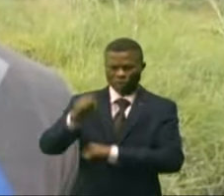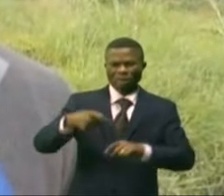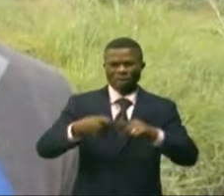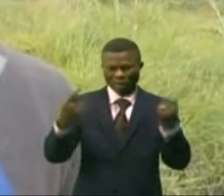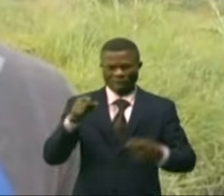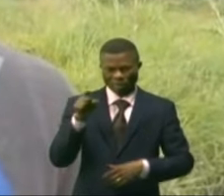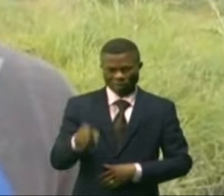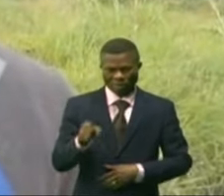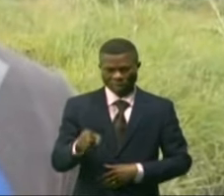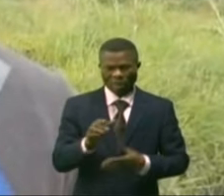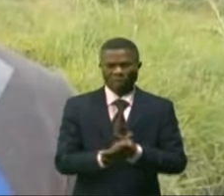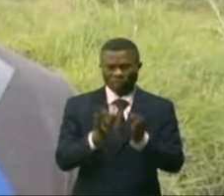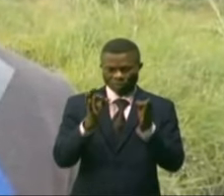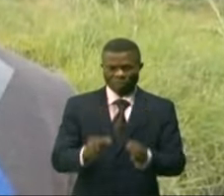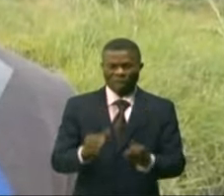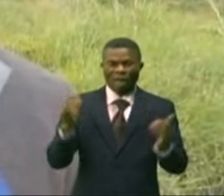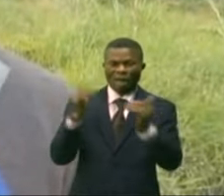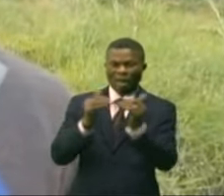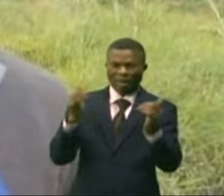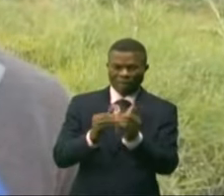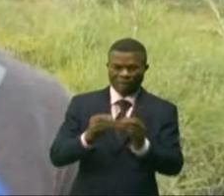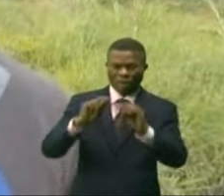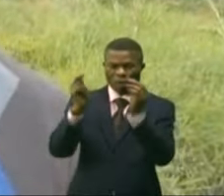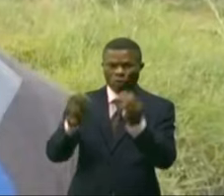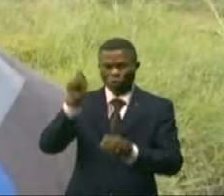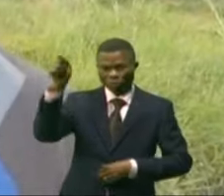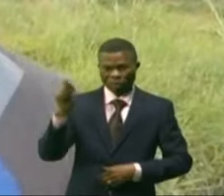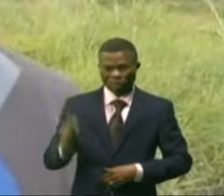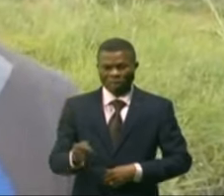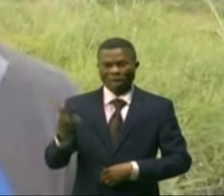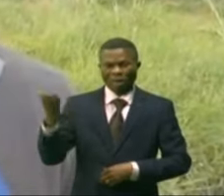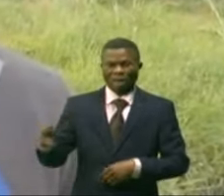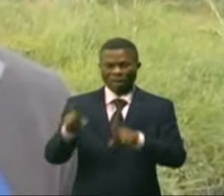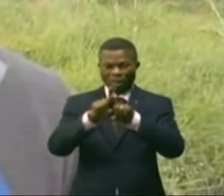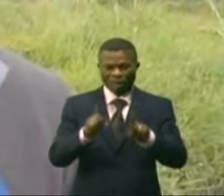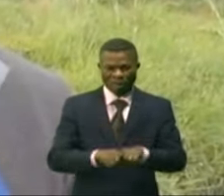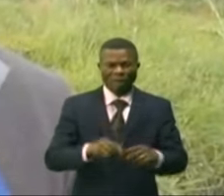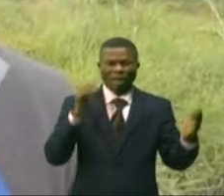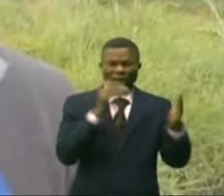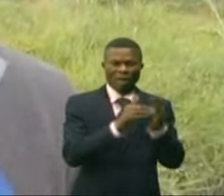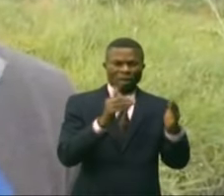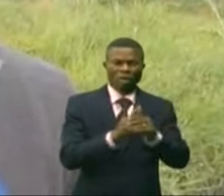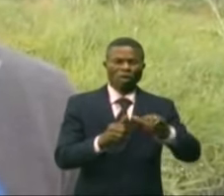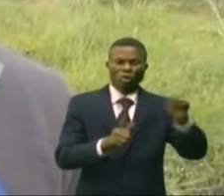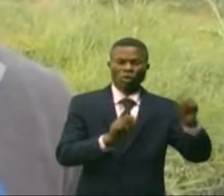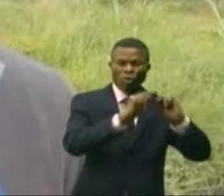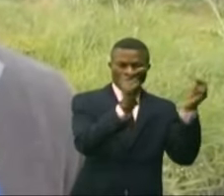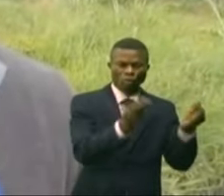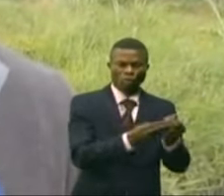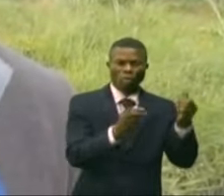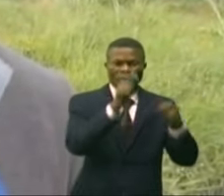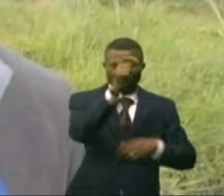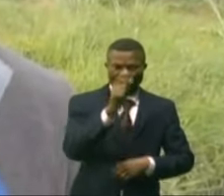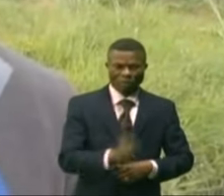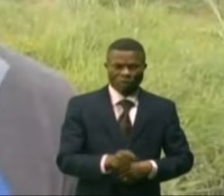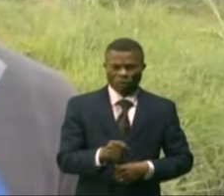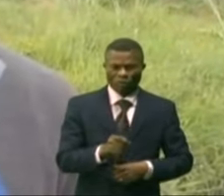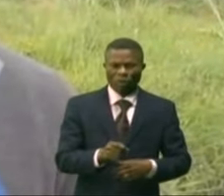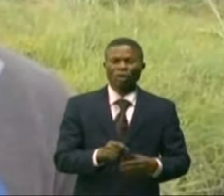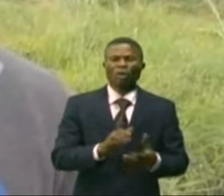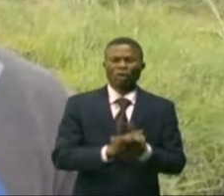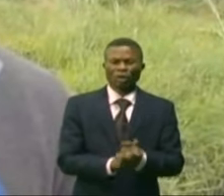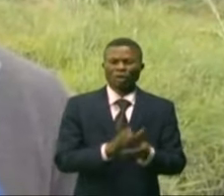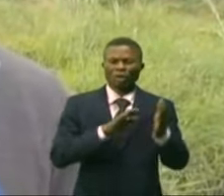réel et aux attaques des groupes armés d'un côté et les attaques d'autres groupes armés qui se battent aujourd'hui